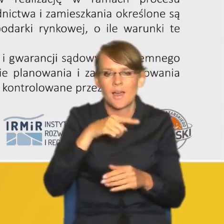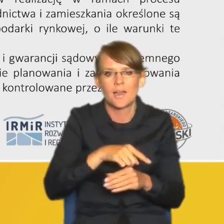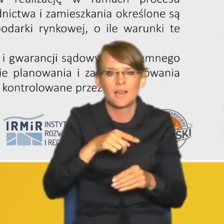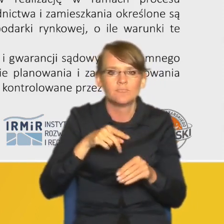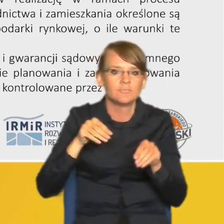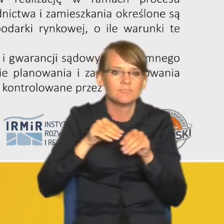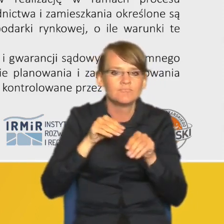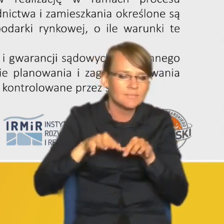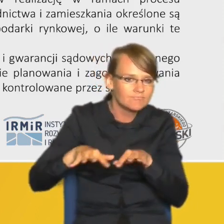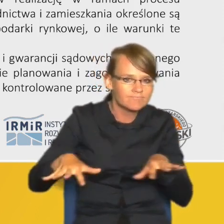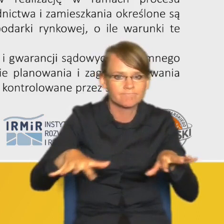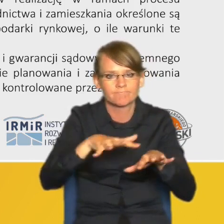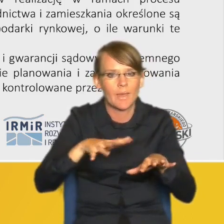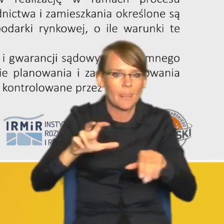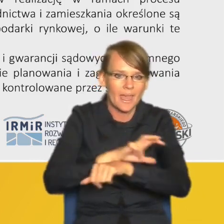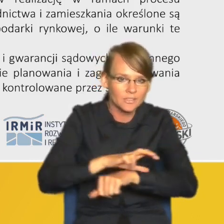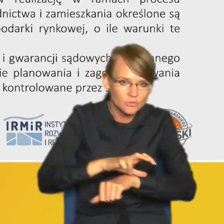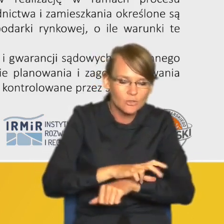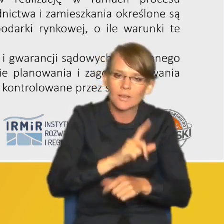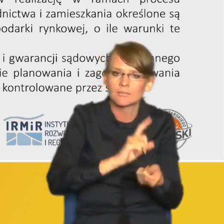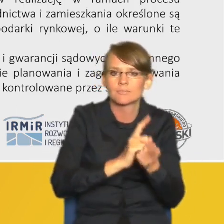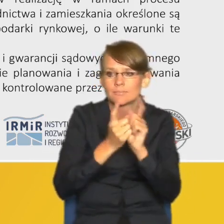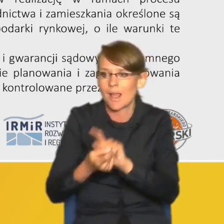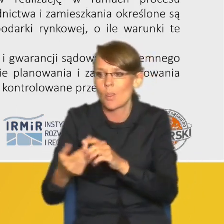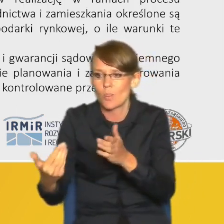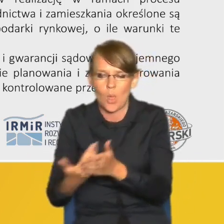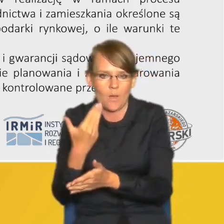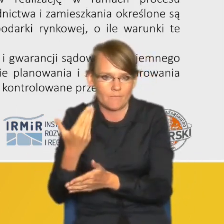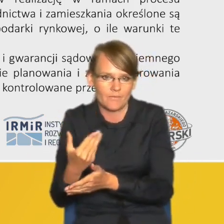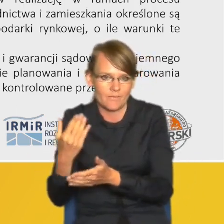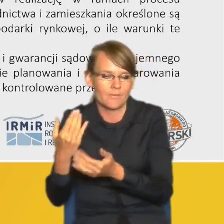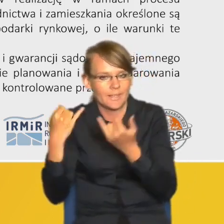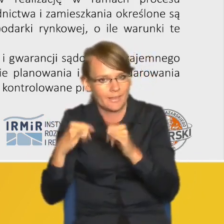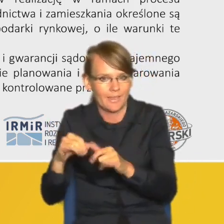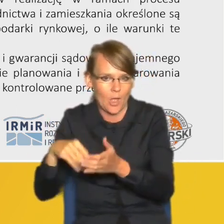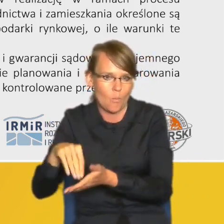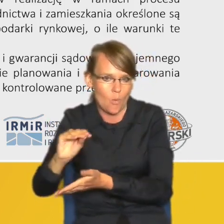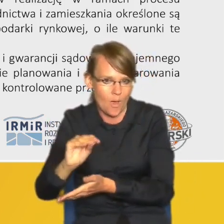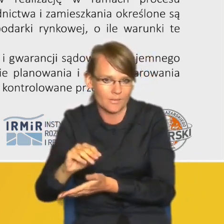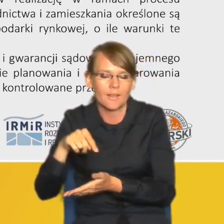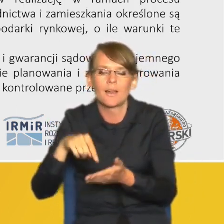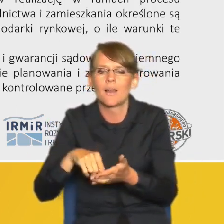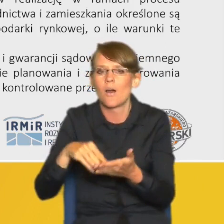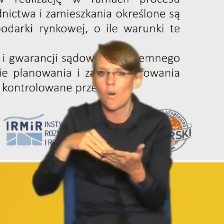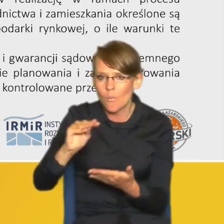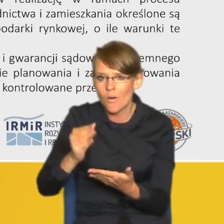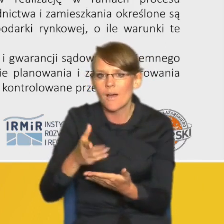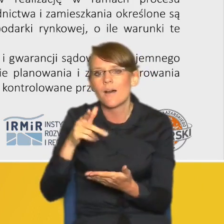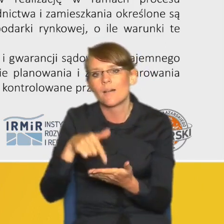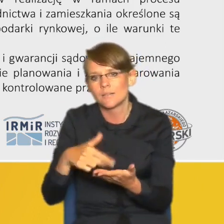nowego modelu opłaty w którym to będzie ta opłata pokrywała chociażby część kosztów